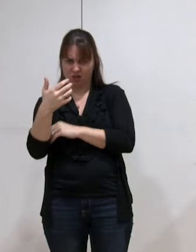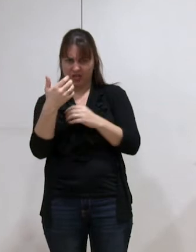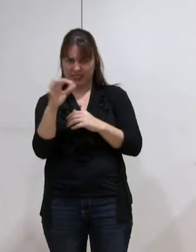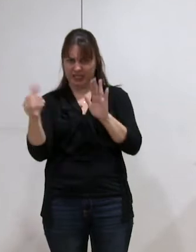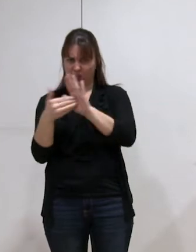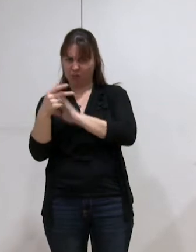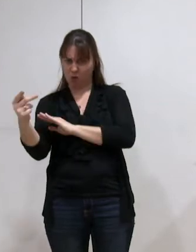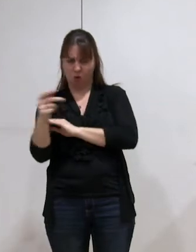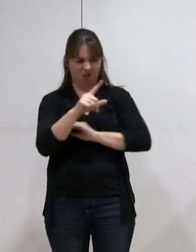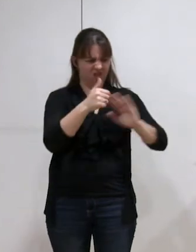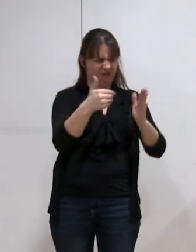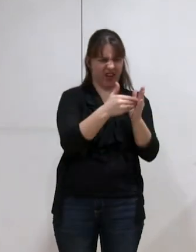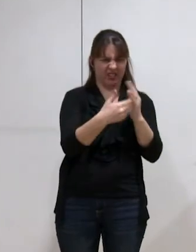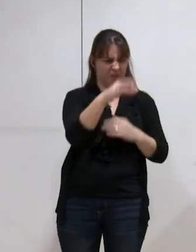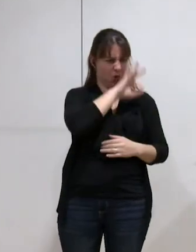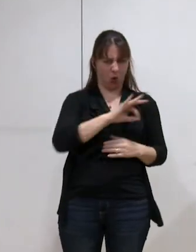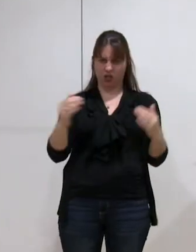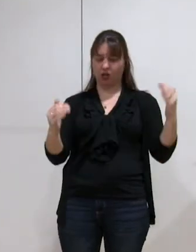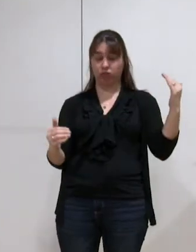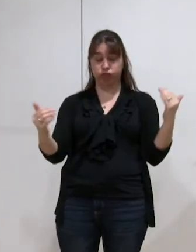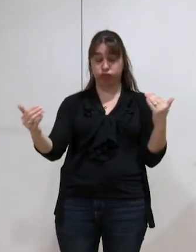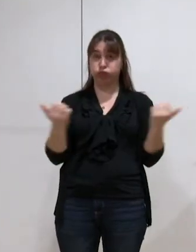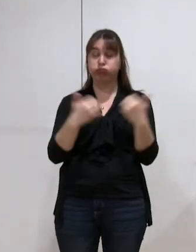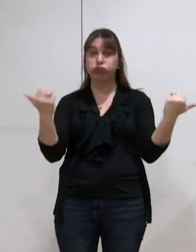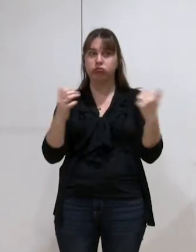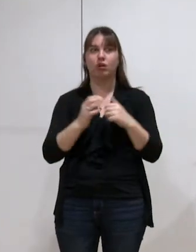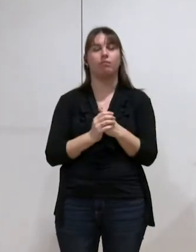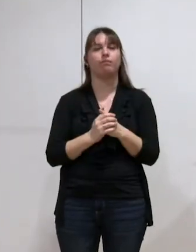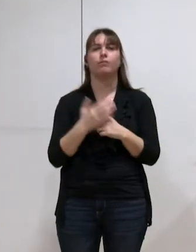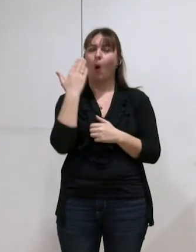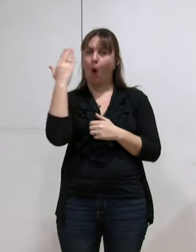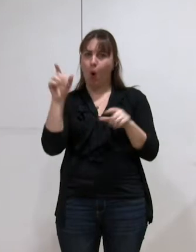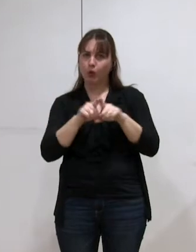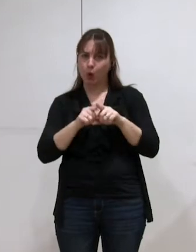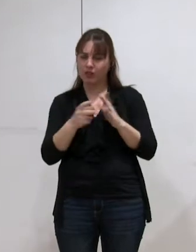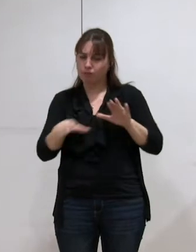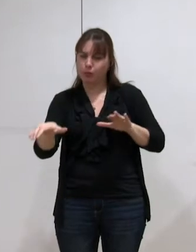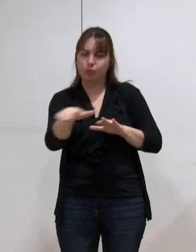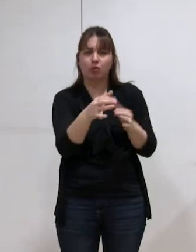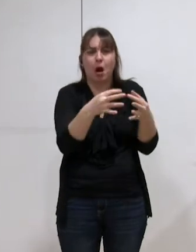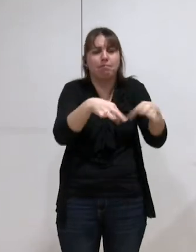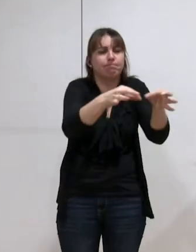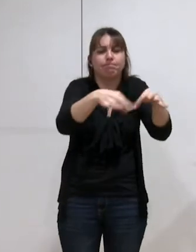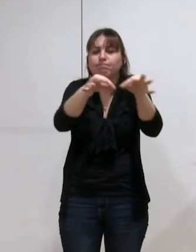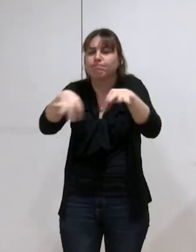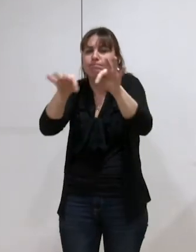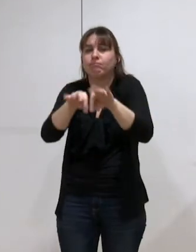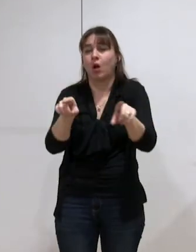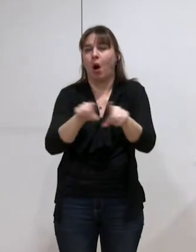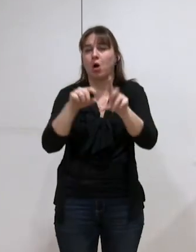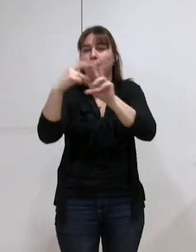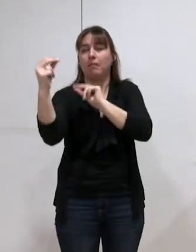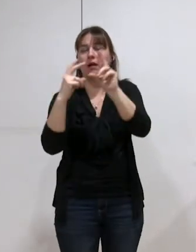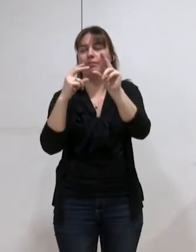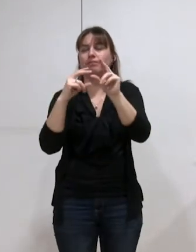27 000 euros de recettes. Et puis on découvre qu'il y a d'autres locaux économiques qui sont de petits Alpes-Expo en puissance. Je pense par exemple